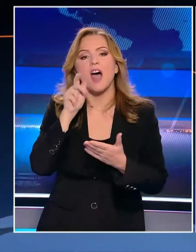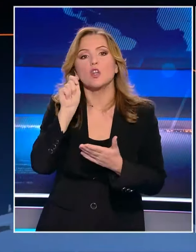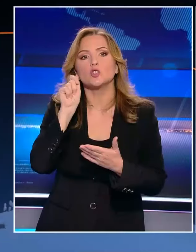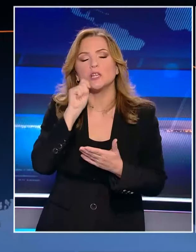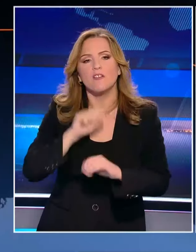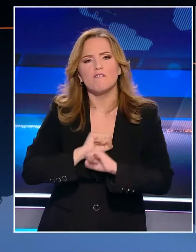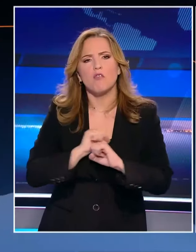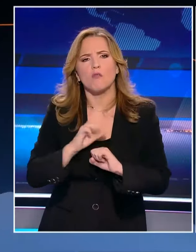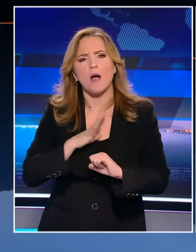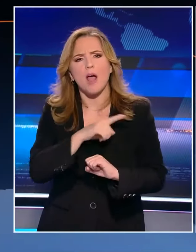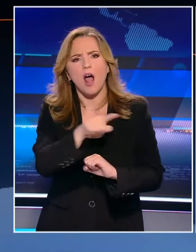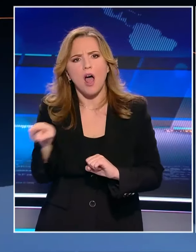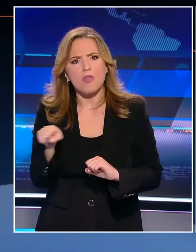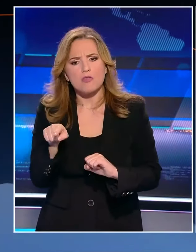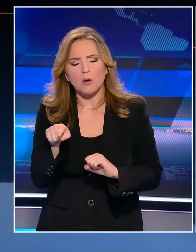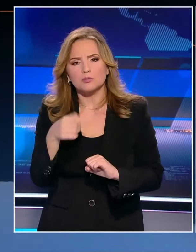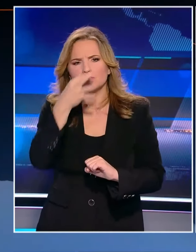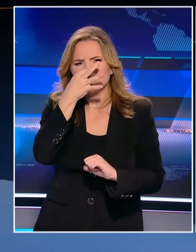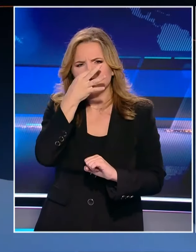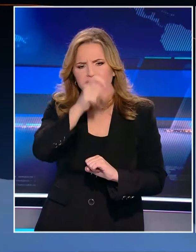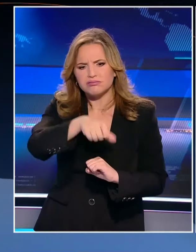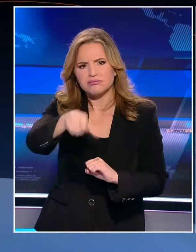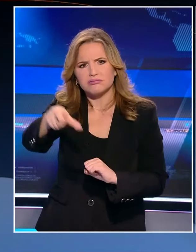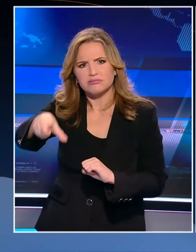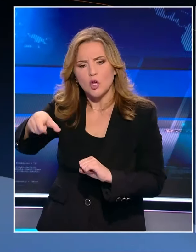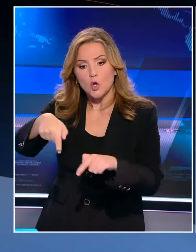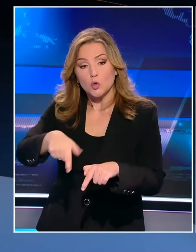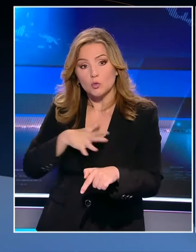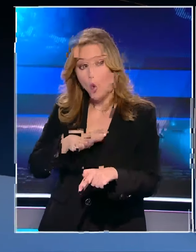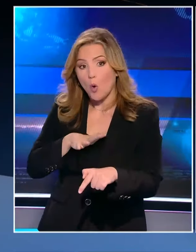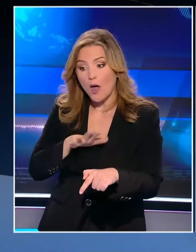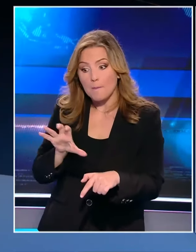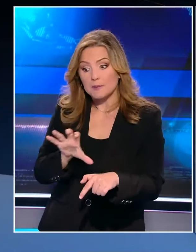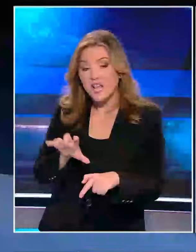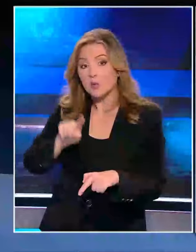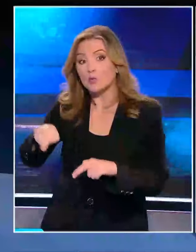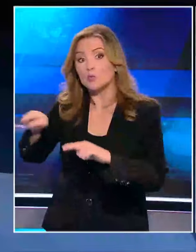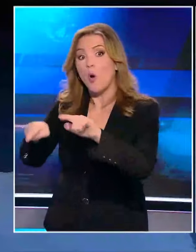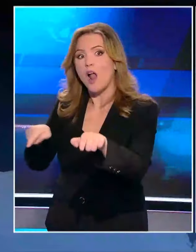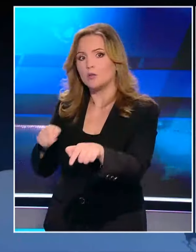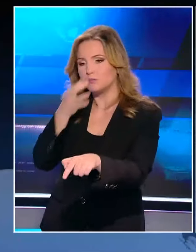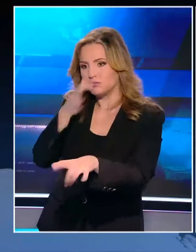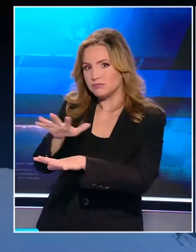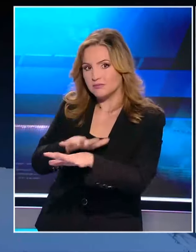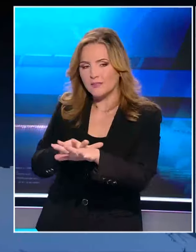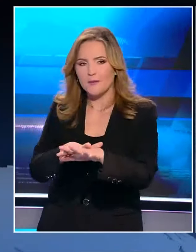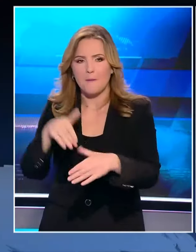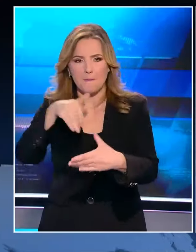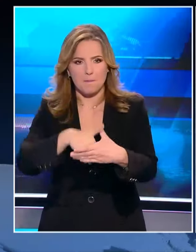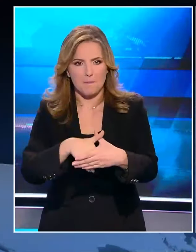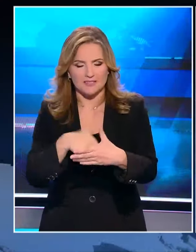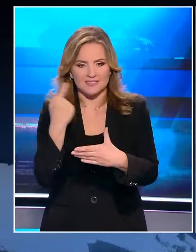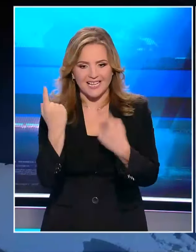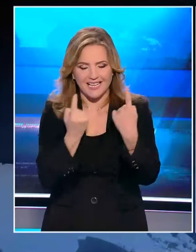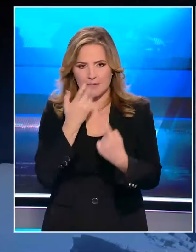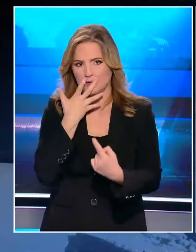Φοβάμαι τους ανθρώπους που με καταλερωμένη τη φωλιά πασχίζουν τώρα να βρουν λεκέδες στη δική σου. Το κλίμα λοιπόν είναι φιλιοπολεμικό. Η